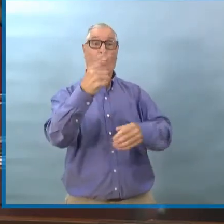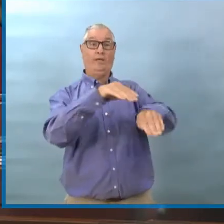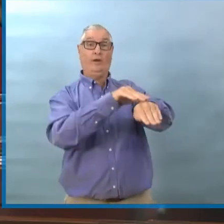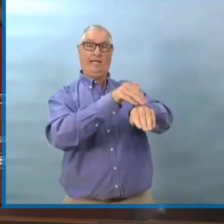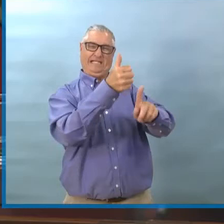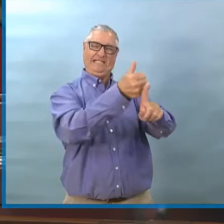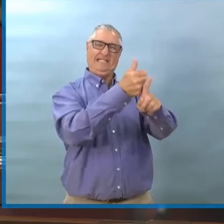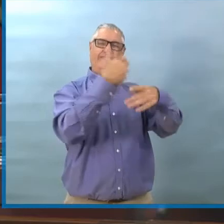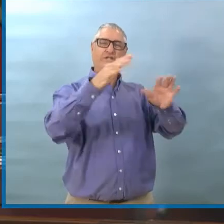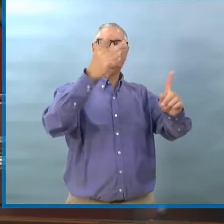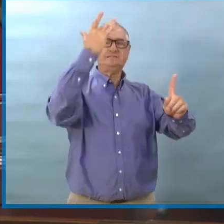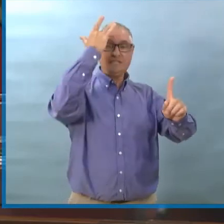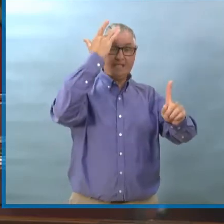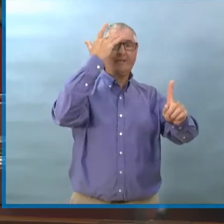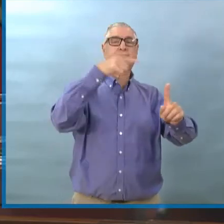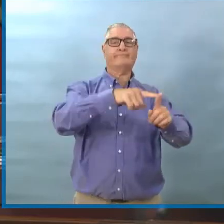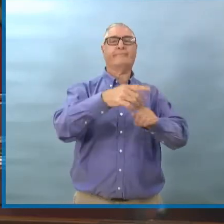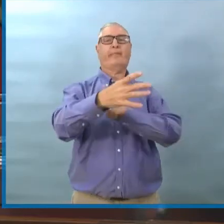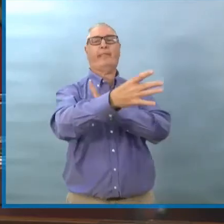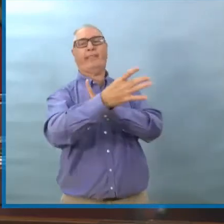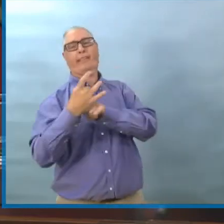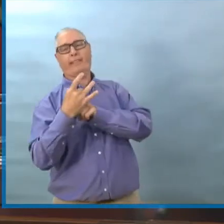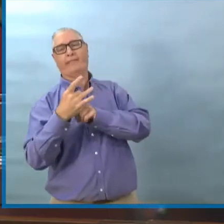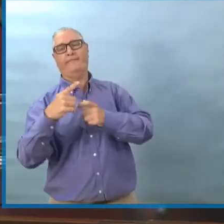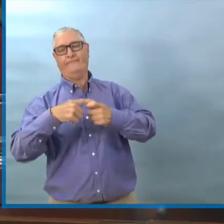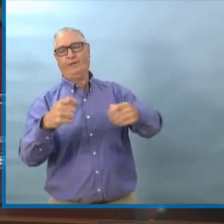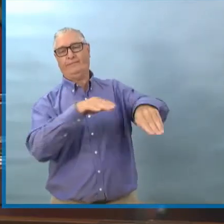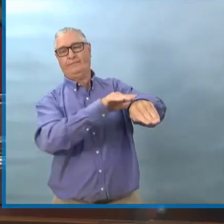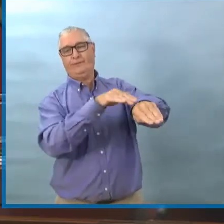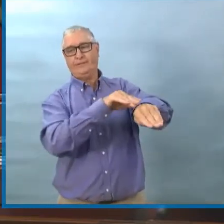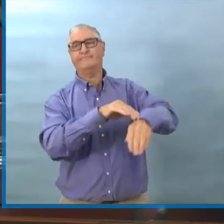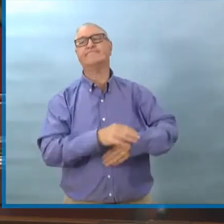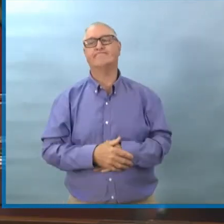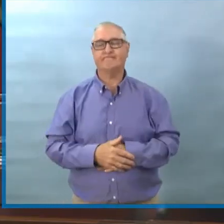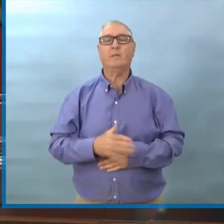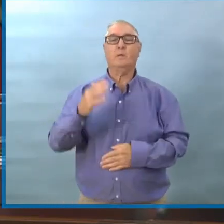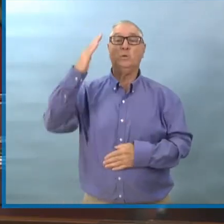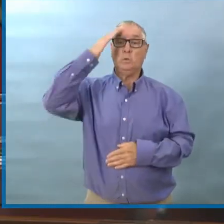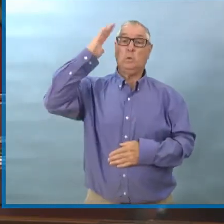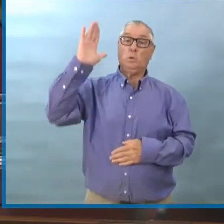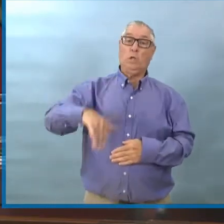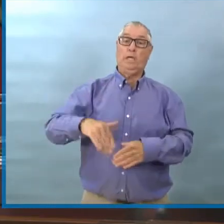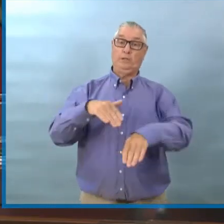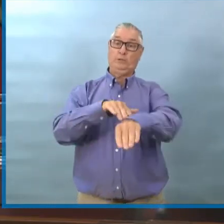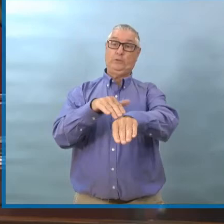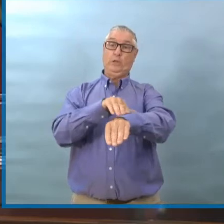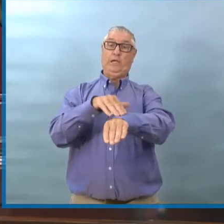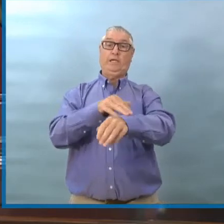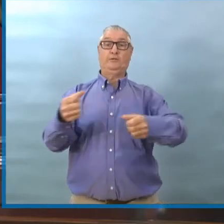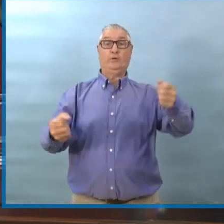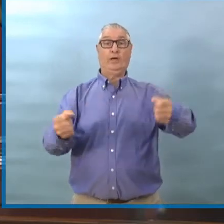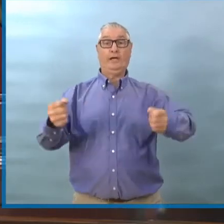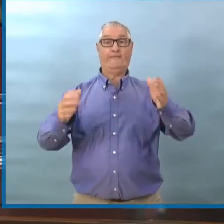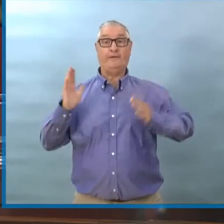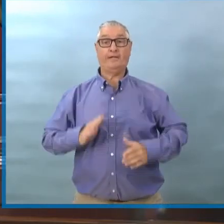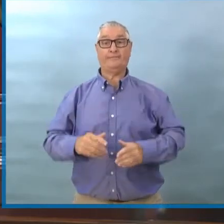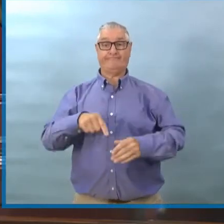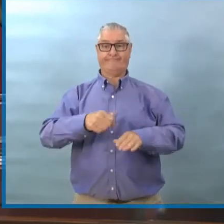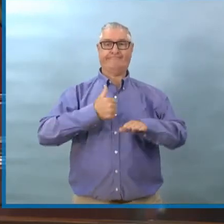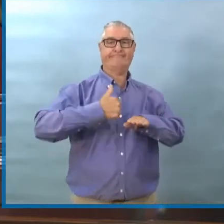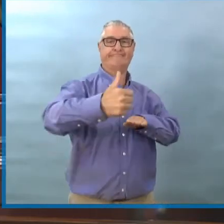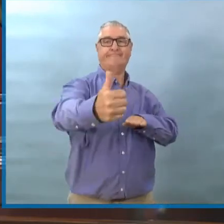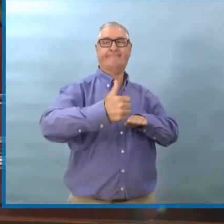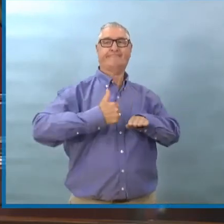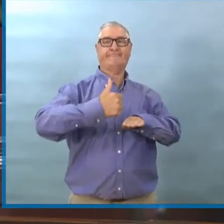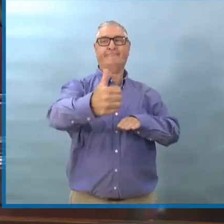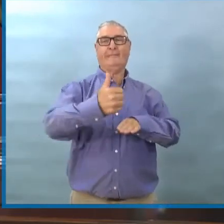sait que les voyages à l'extérieur de la province, en particulier les voyages internationaux, sont une source commune